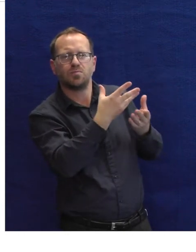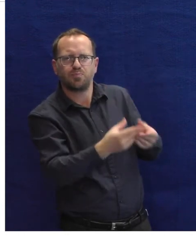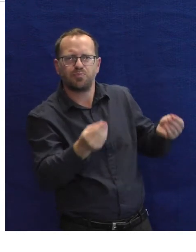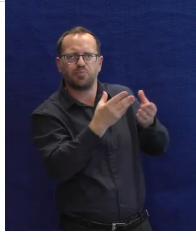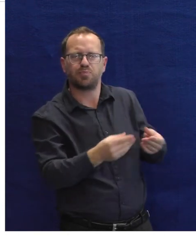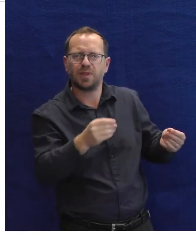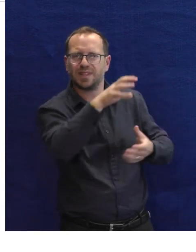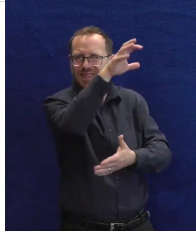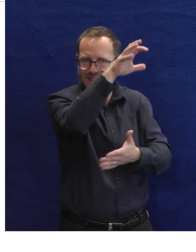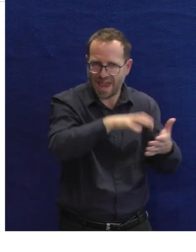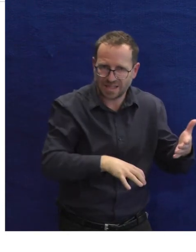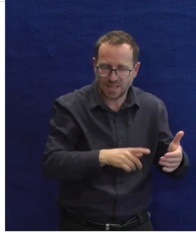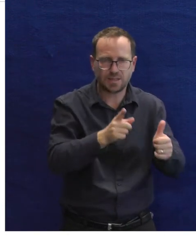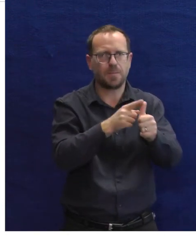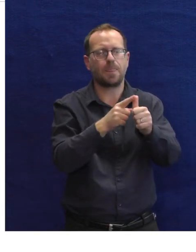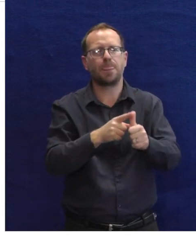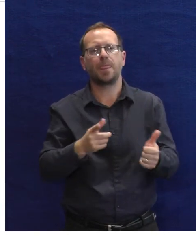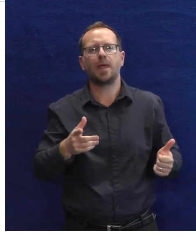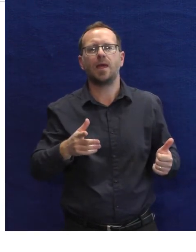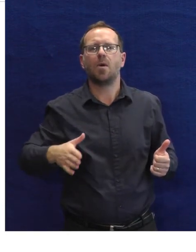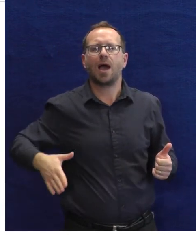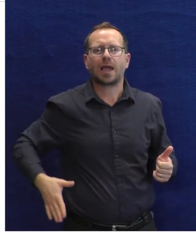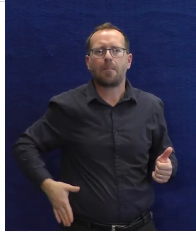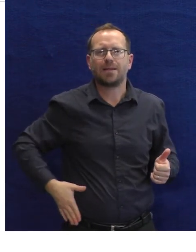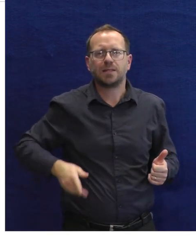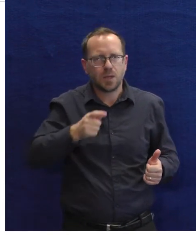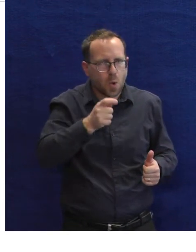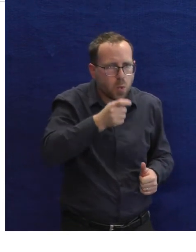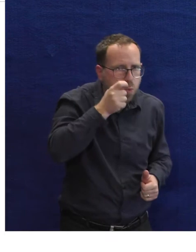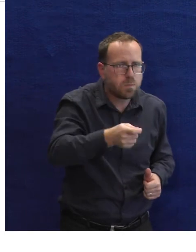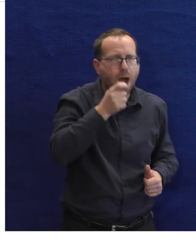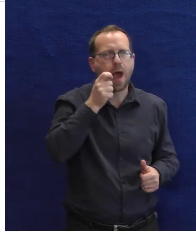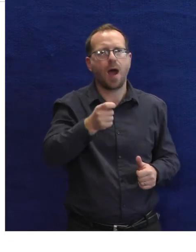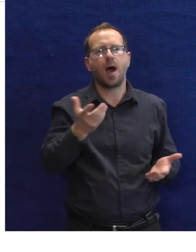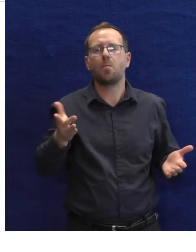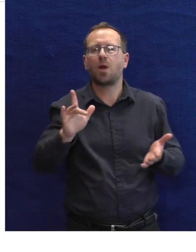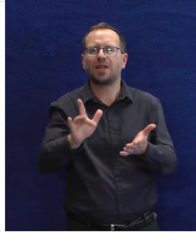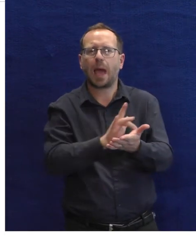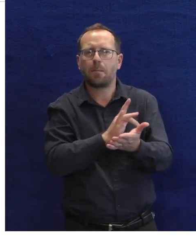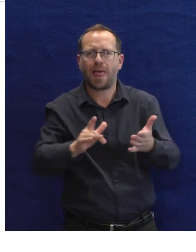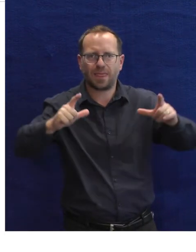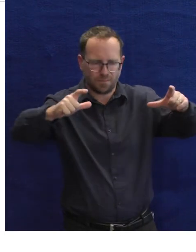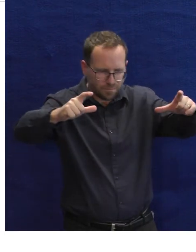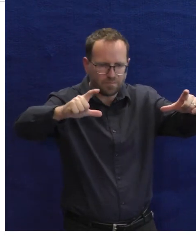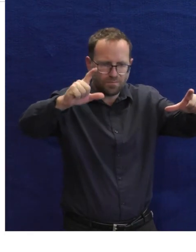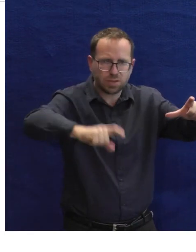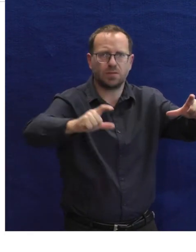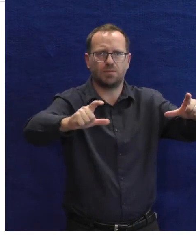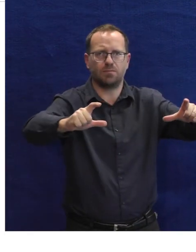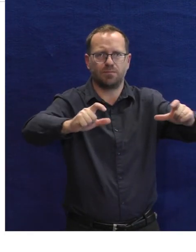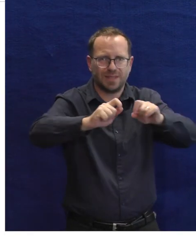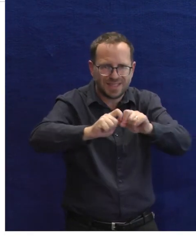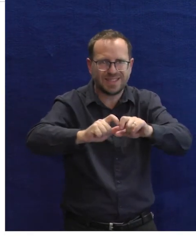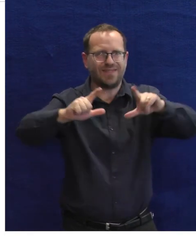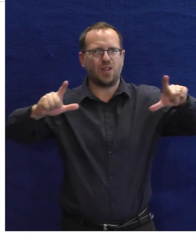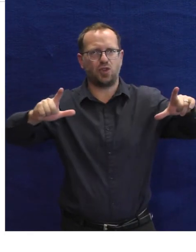nechat přečíst spousty textu. Takže to jsou stolní kamerová lupy, máme také menší kapesní lupy, anebo lupy velikostní